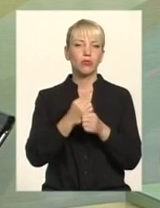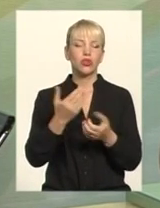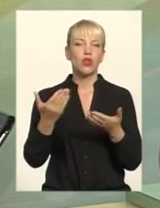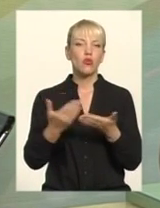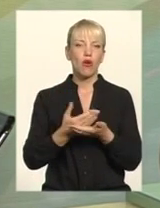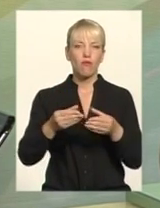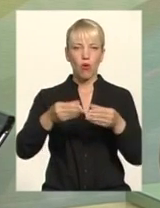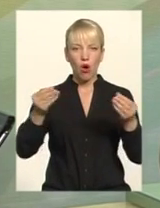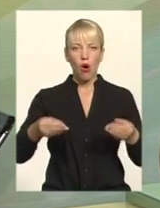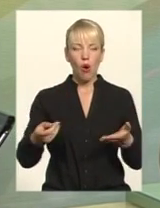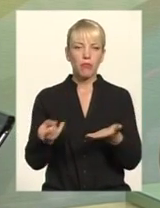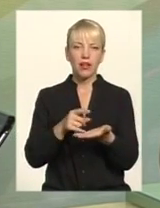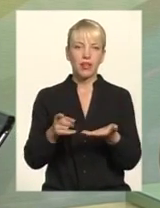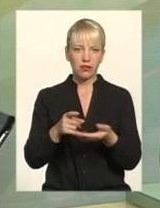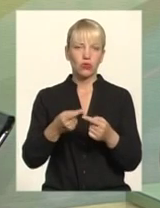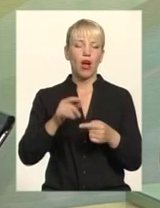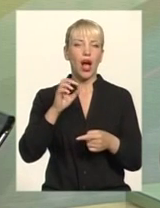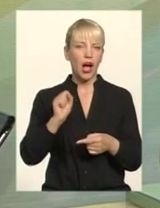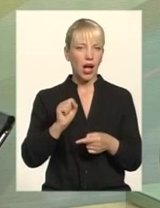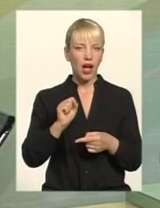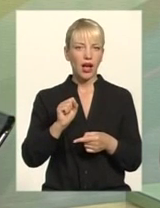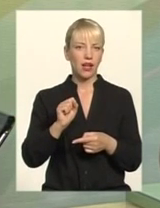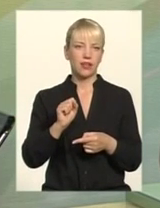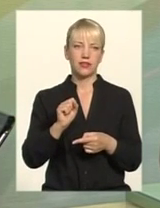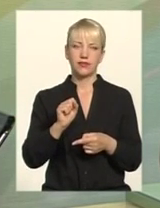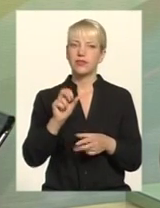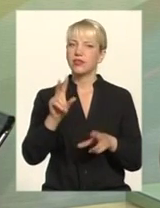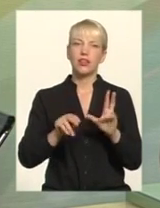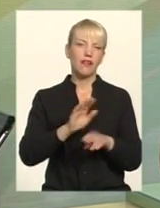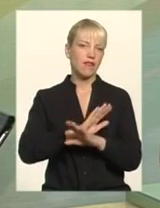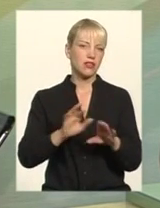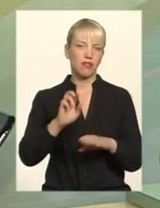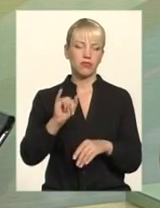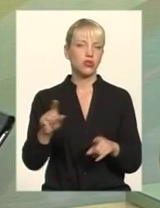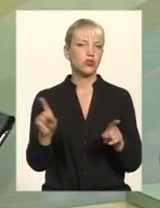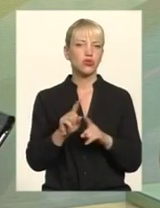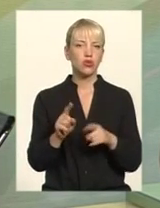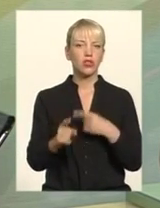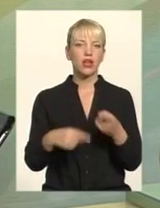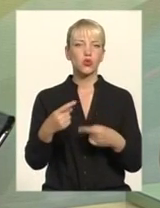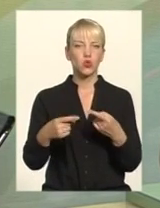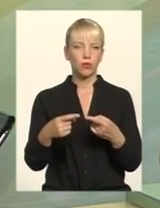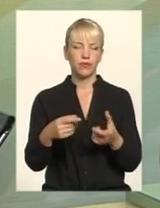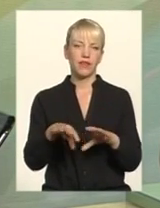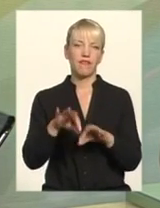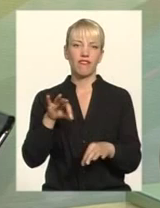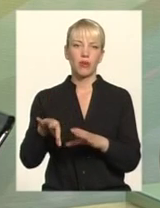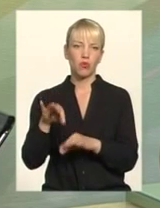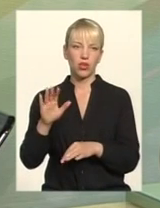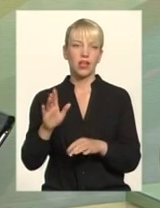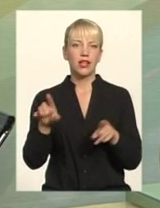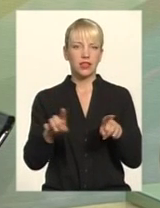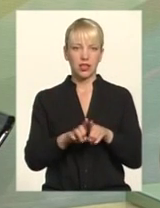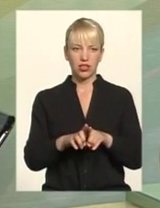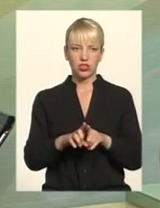низу процеси сильно не пішли І я би не вважав, що наступні вибори, вони теж внесуть,